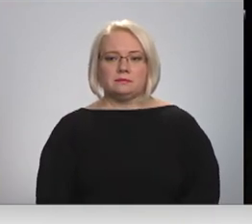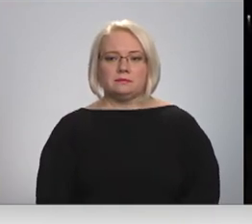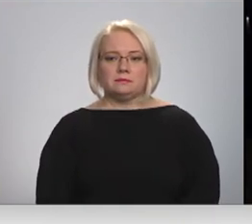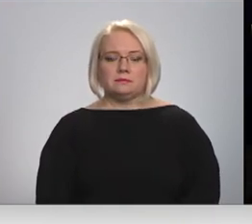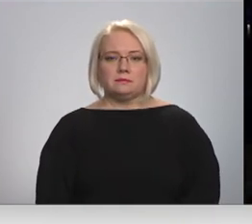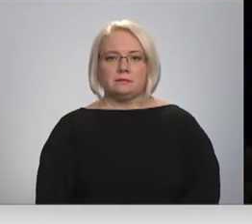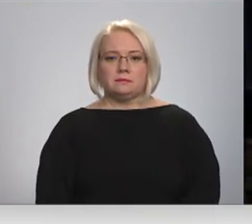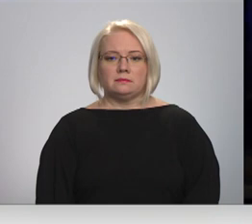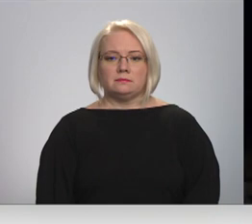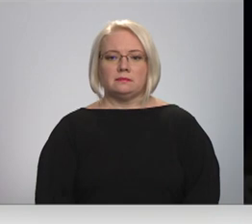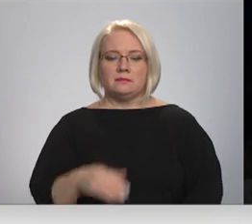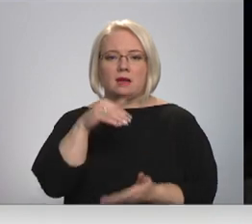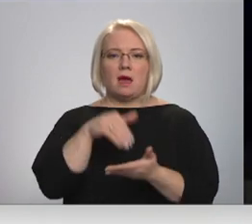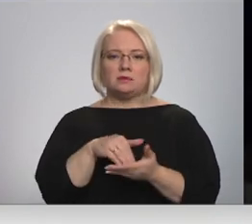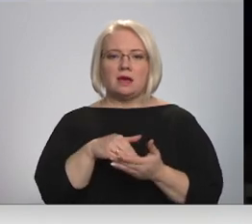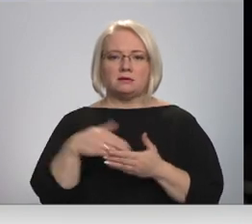Iestāsim grāliņām.